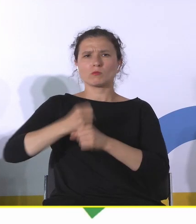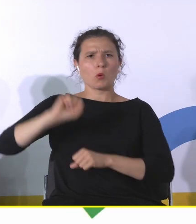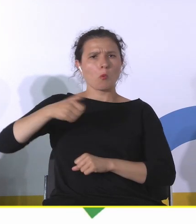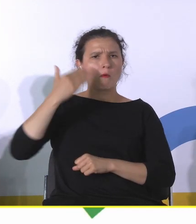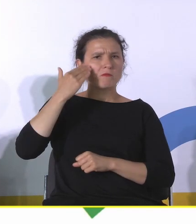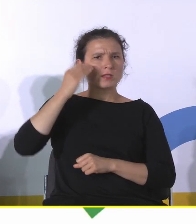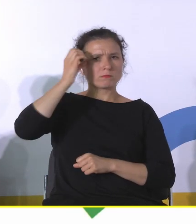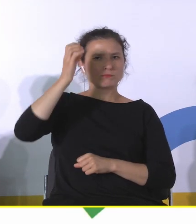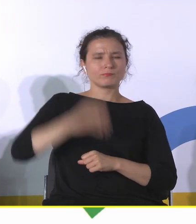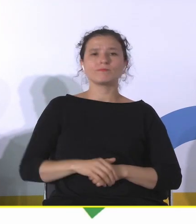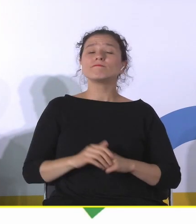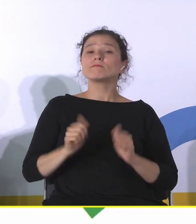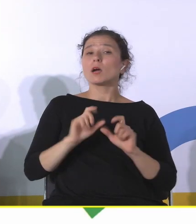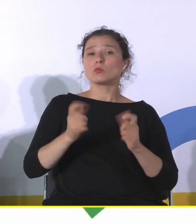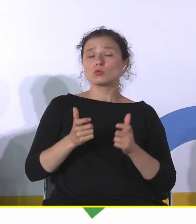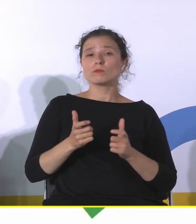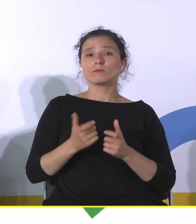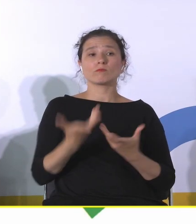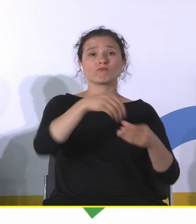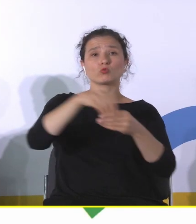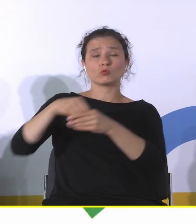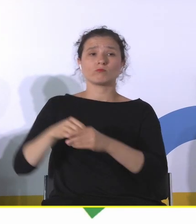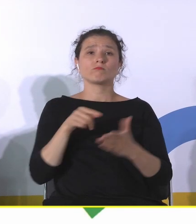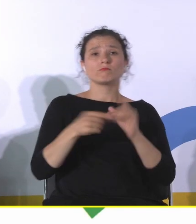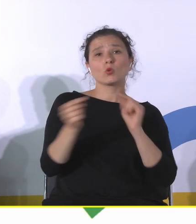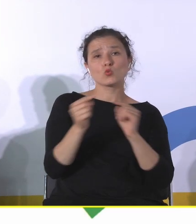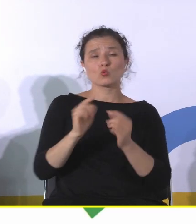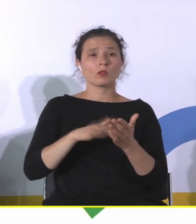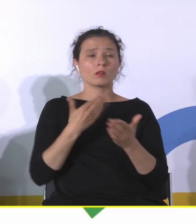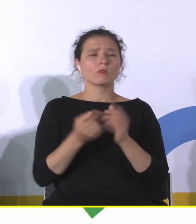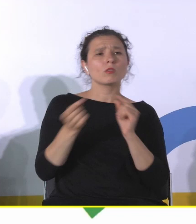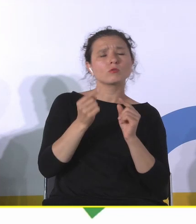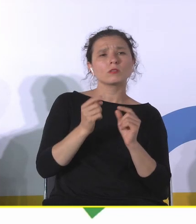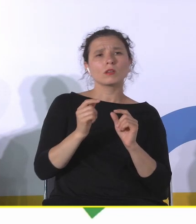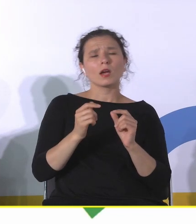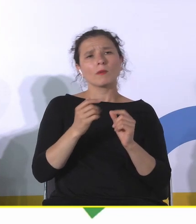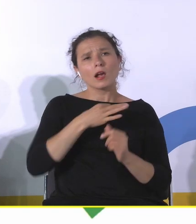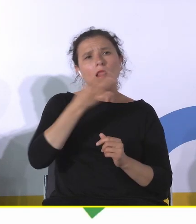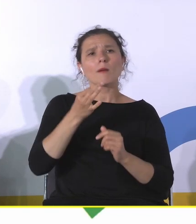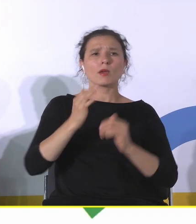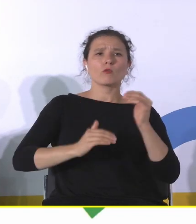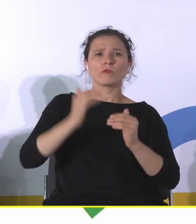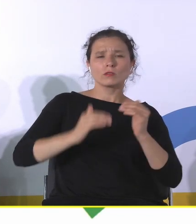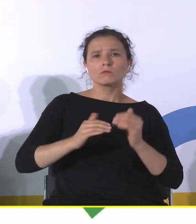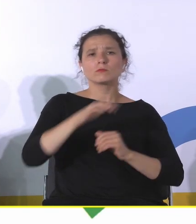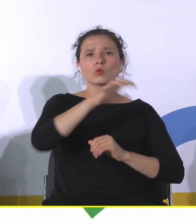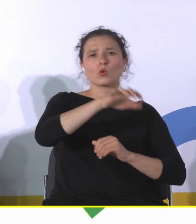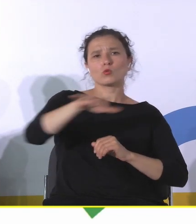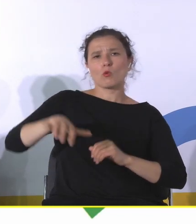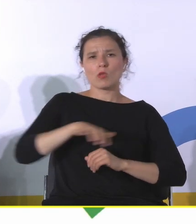przykład właśnie włączać się chociażby w dyskusję na przykład nad bardziej zrównoważonym zagospodarowaniem przestrzennym otoczenia tych